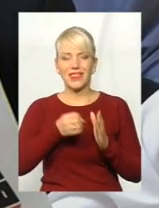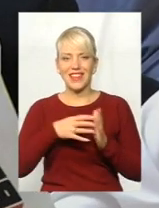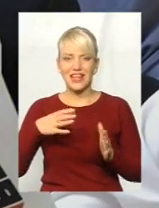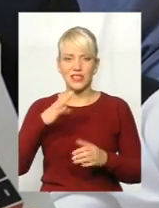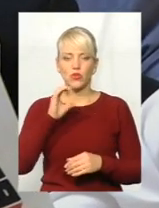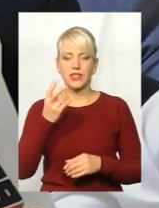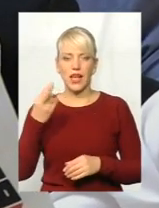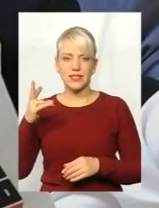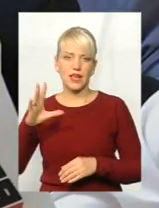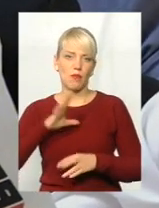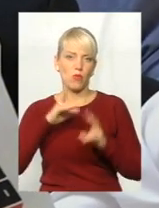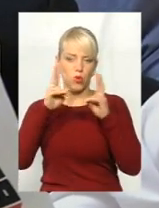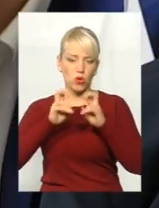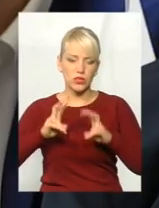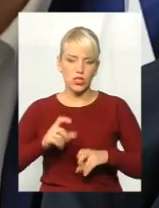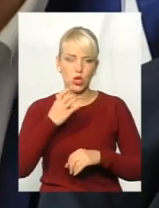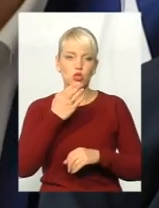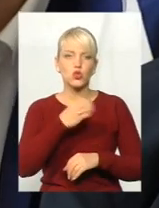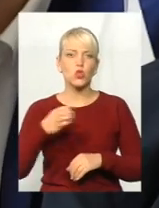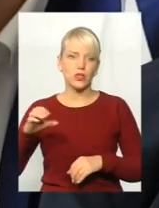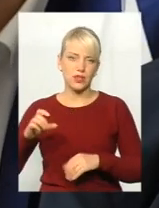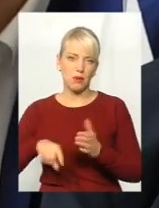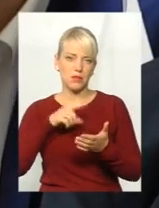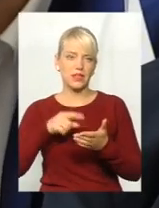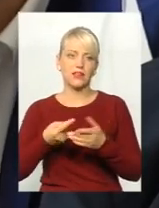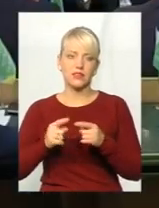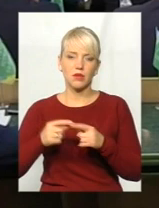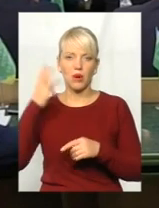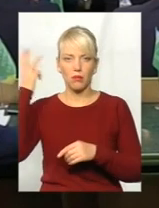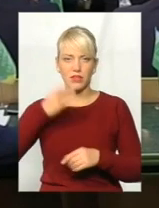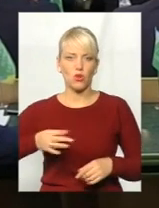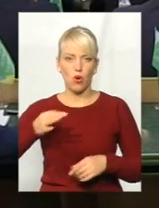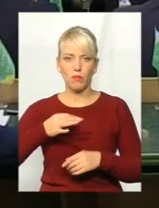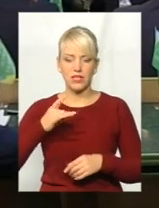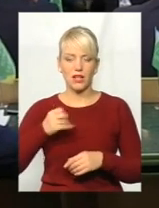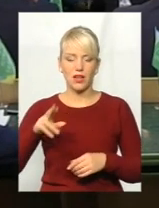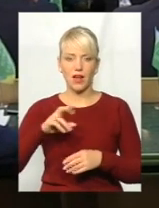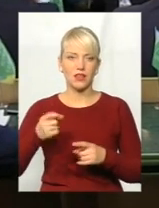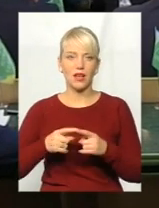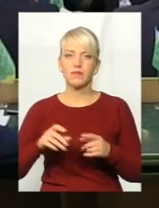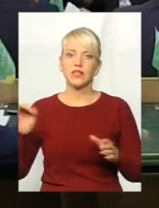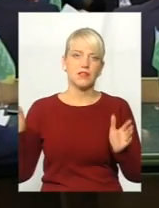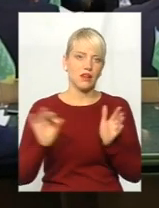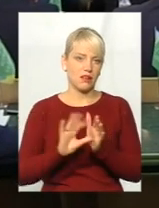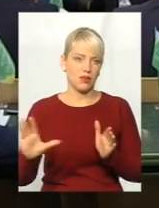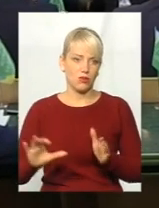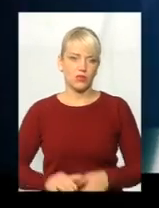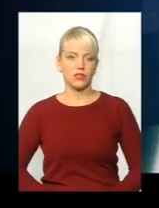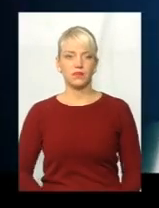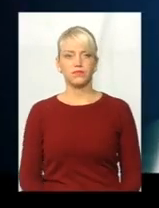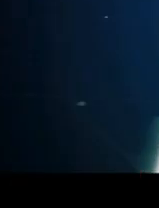розглянуто більше сотні питань. Цим Хмельницька обласна рада нинішнього скликання побила усі рекорди.